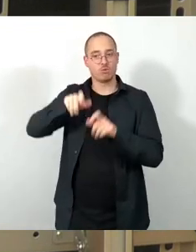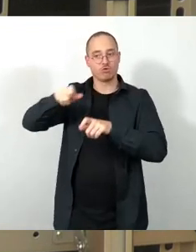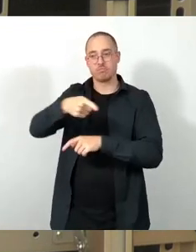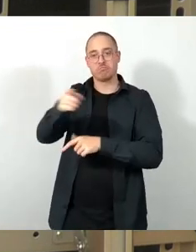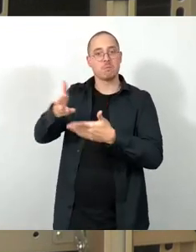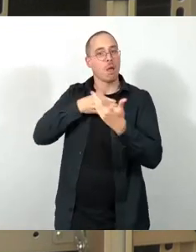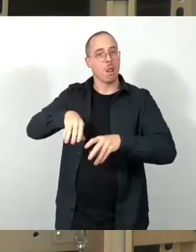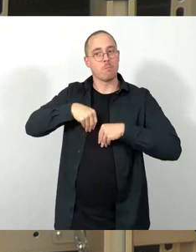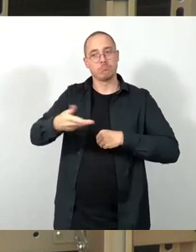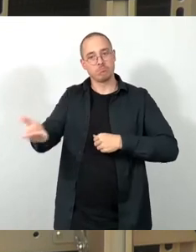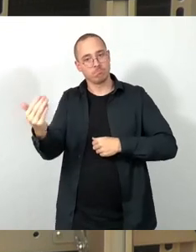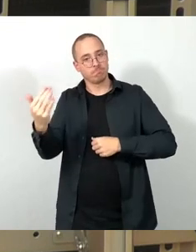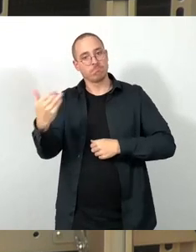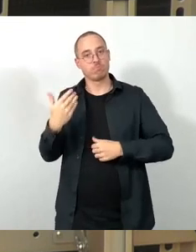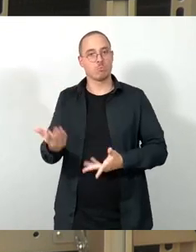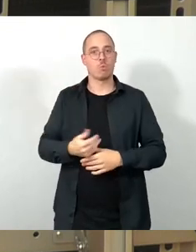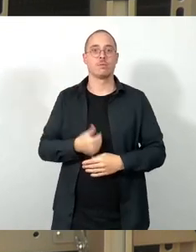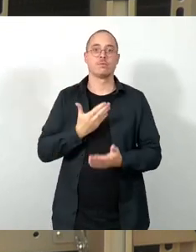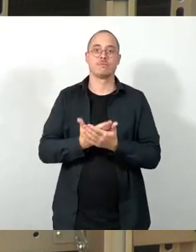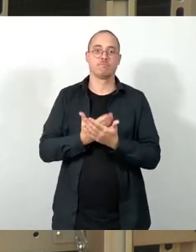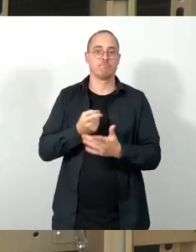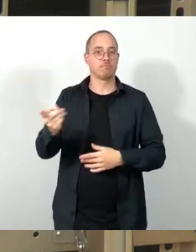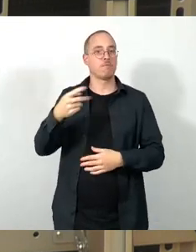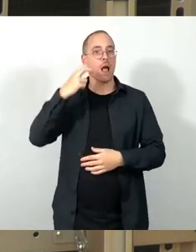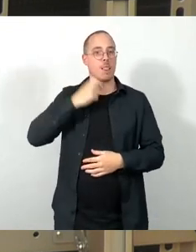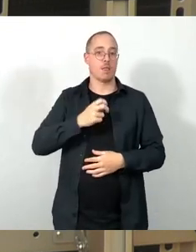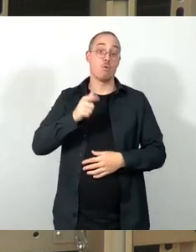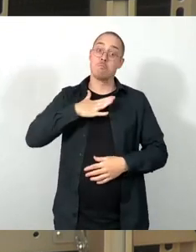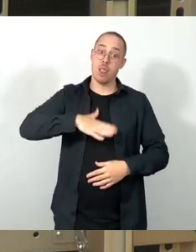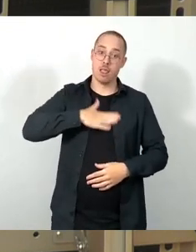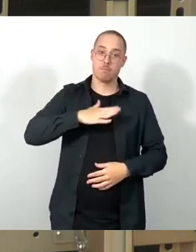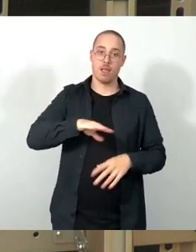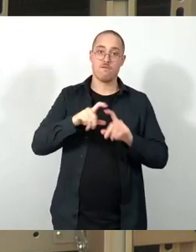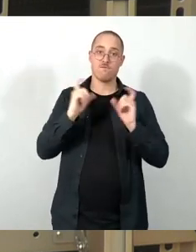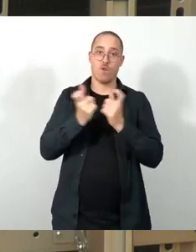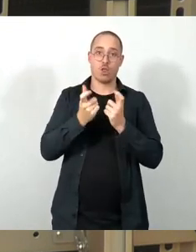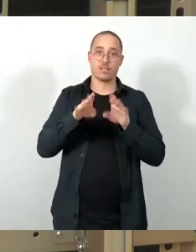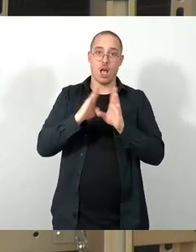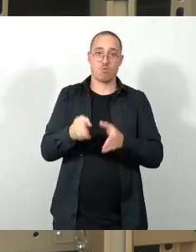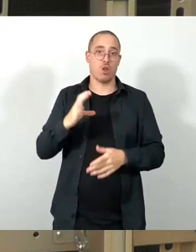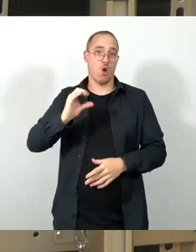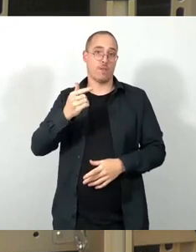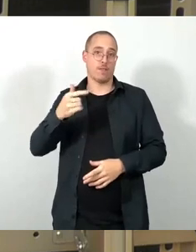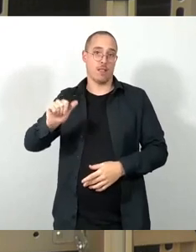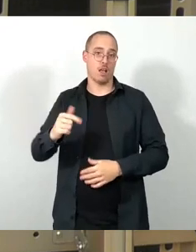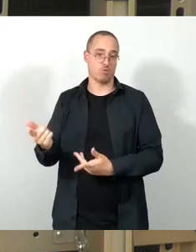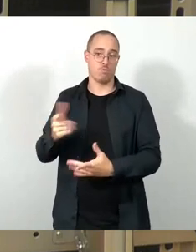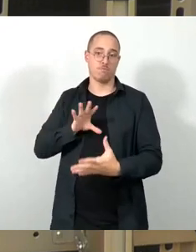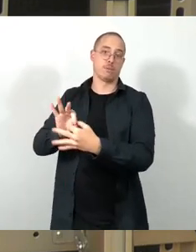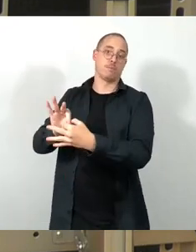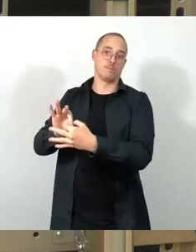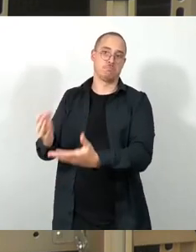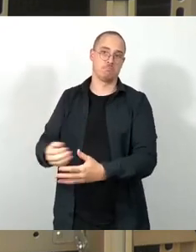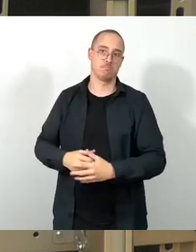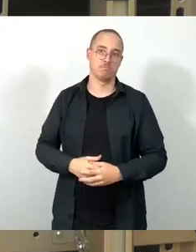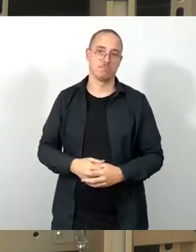Geist des alten und beliebten Volkshauses Kota an. Ich spare mir jetzt, was dort alles passiert. Das können Sie